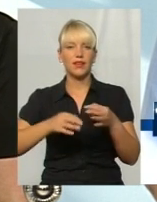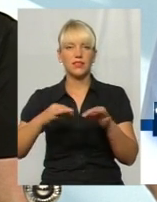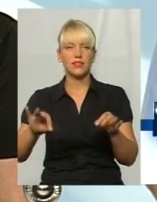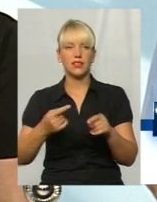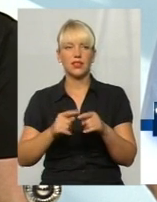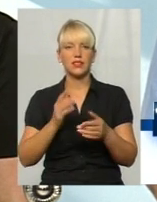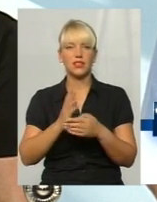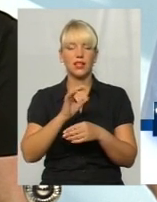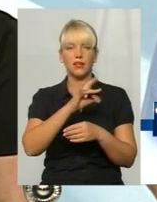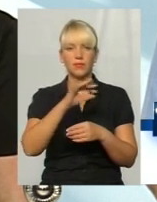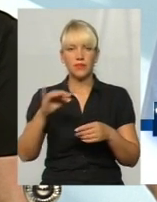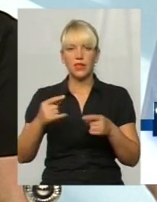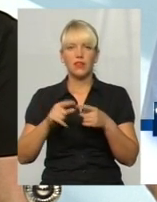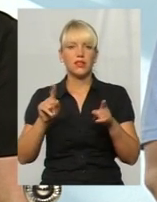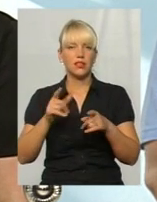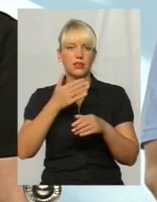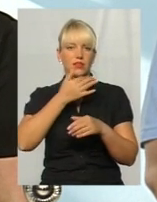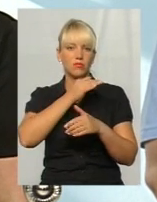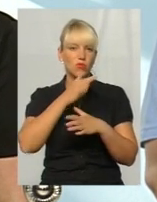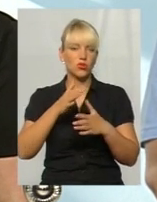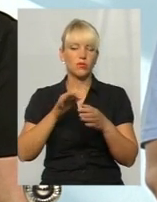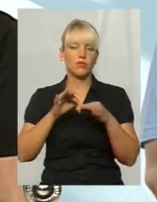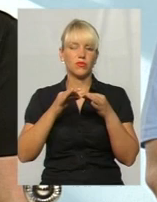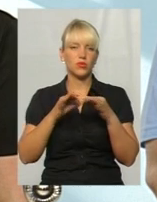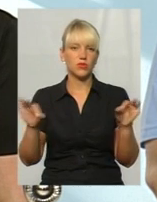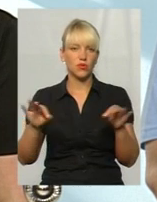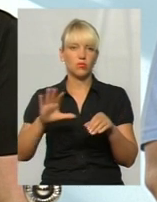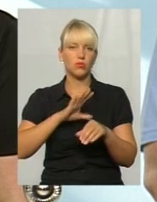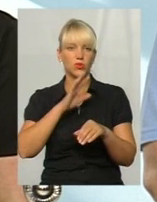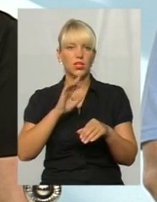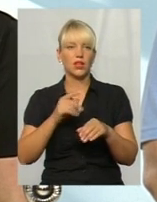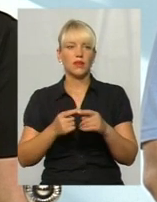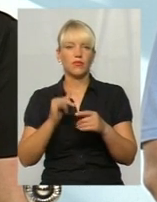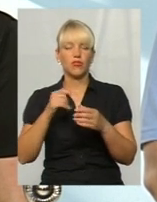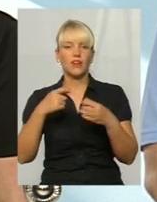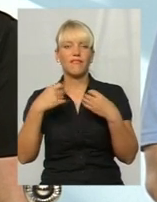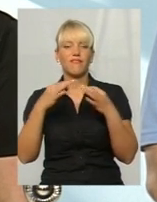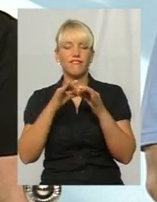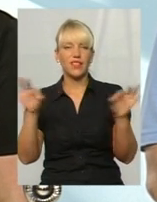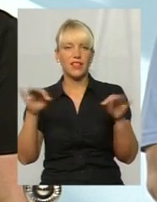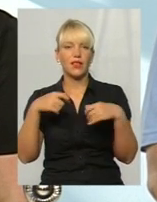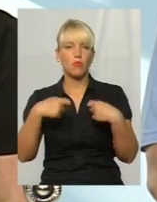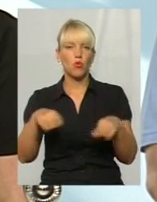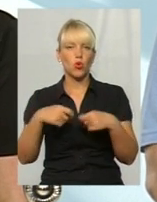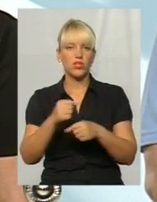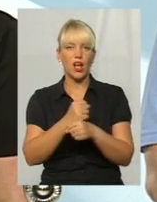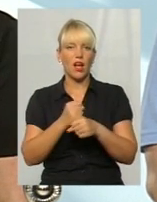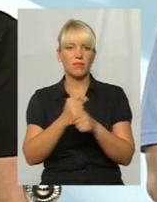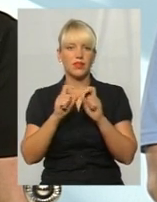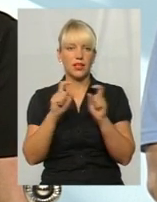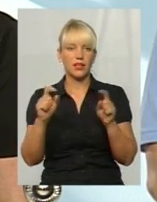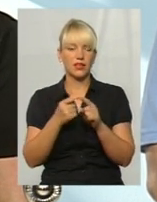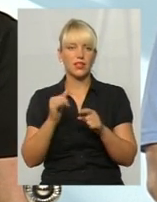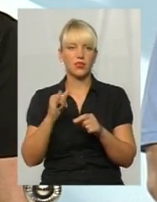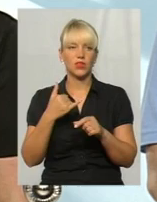до сих пір не може пройти реєстрацію і бути дозволеним вільної продажи в аптечній мережі для закупівлі. На старинку з